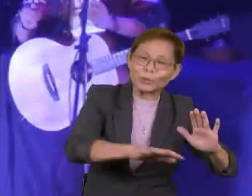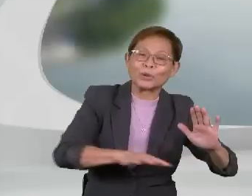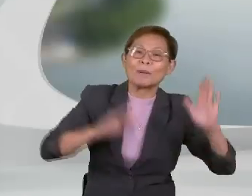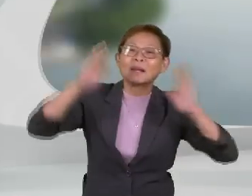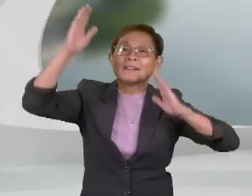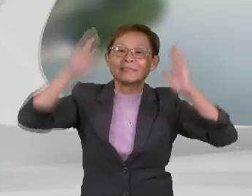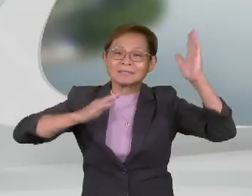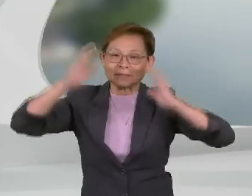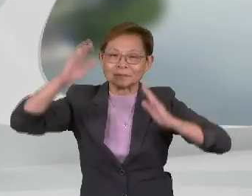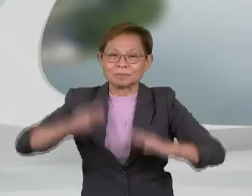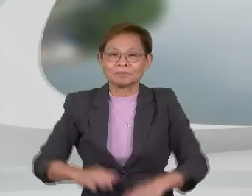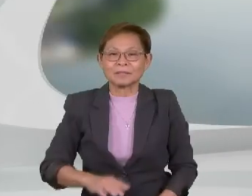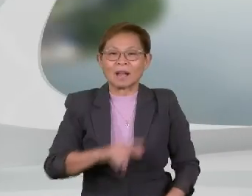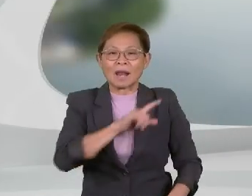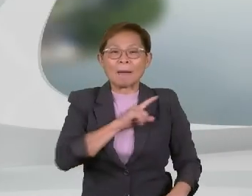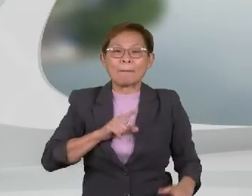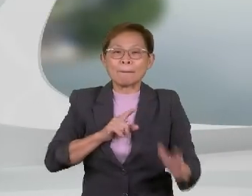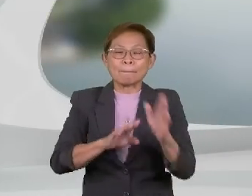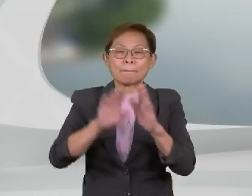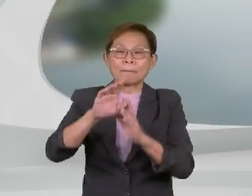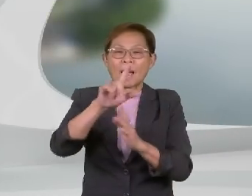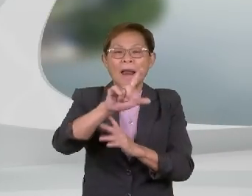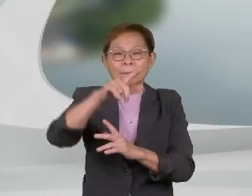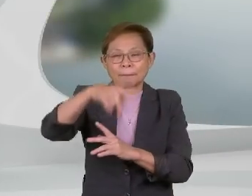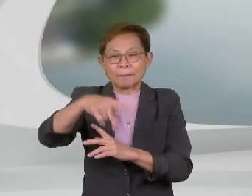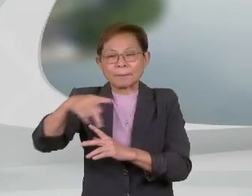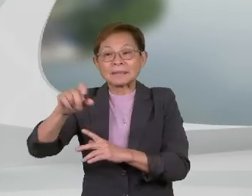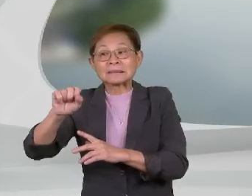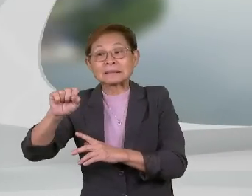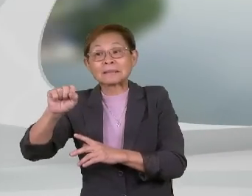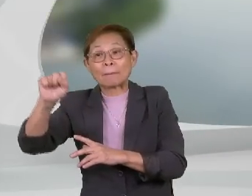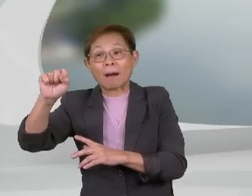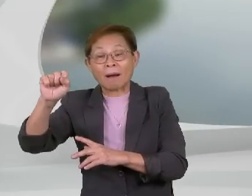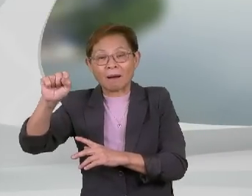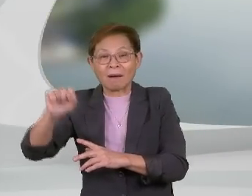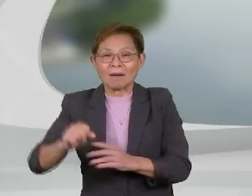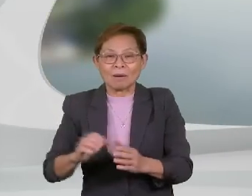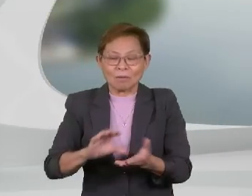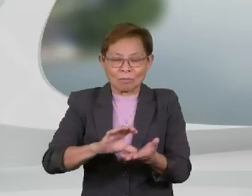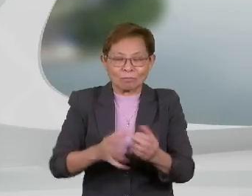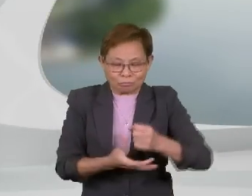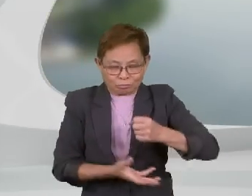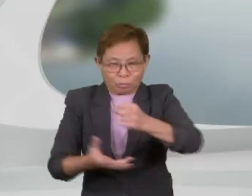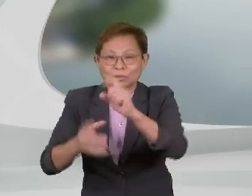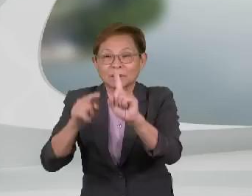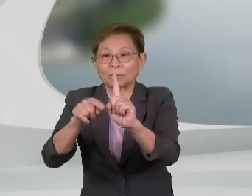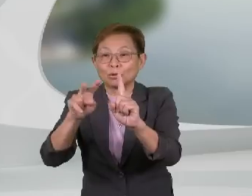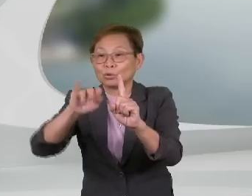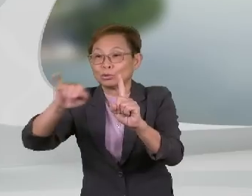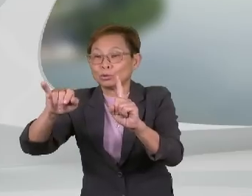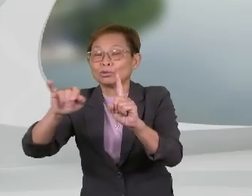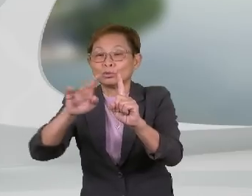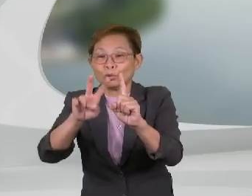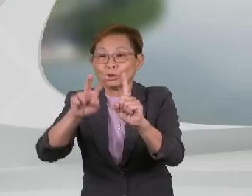Lembaga Pertubuhan Peladang LPP Sabah menyalurkan 1.27 juta